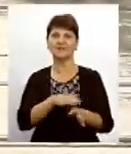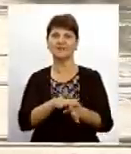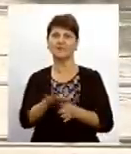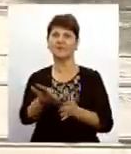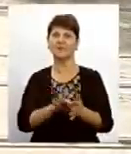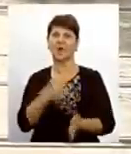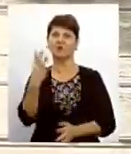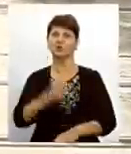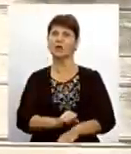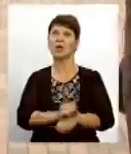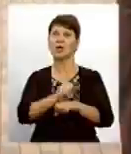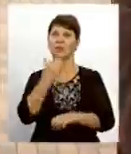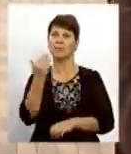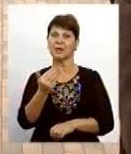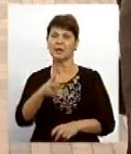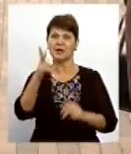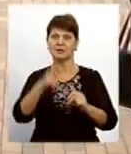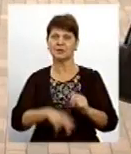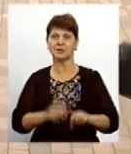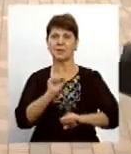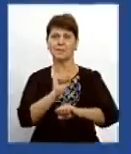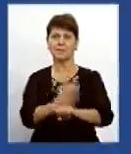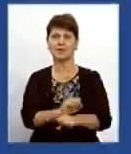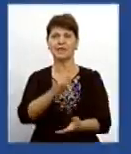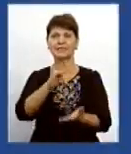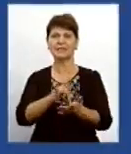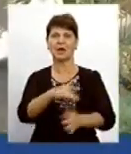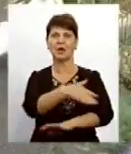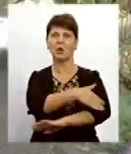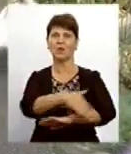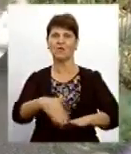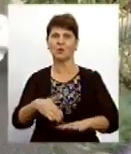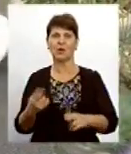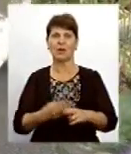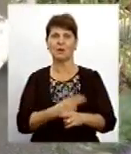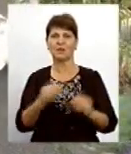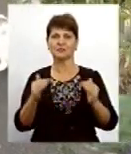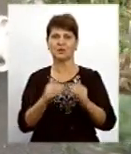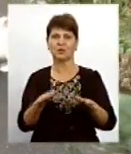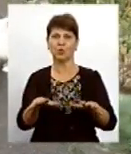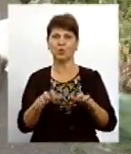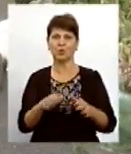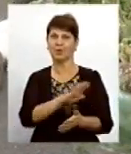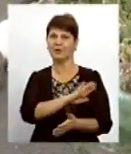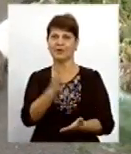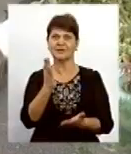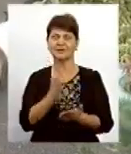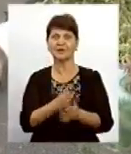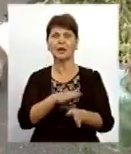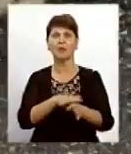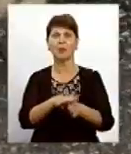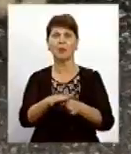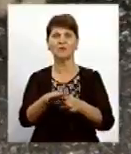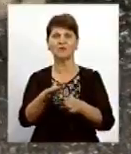одразу чотири мітинги. Один з них завершився перекриттям Центральної вулиці. Безпритульні коти не стали повноцінними жителями